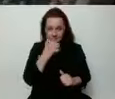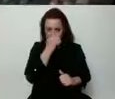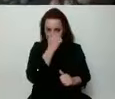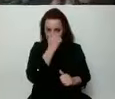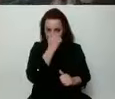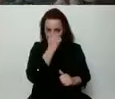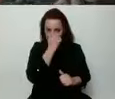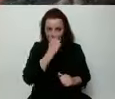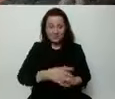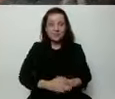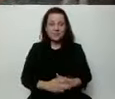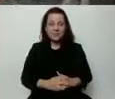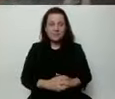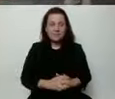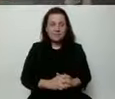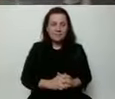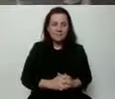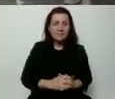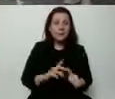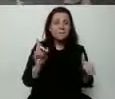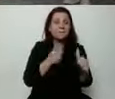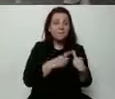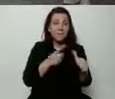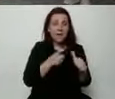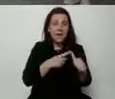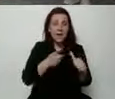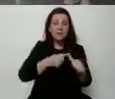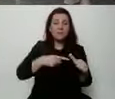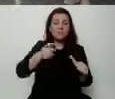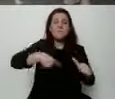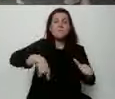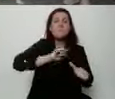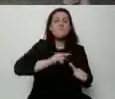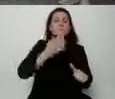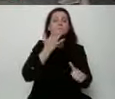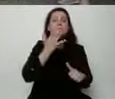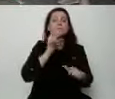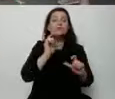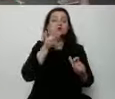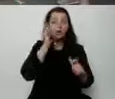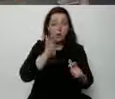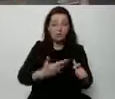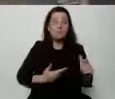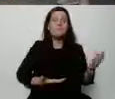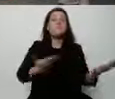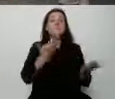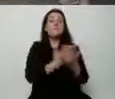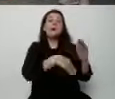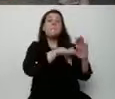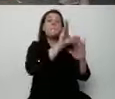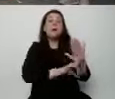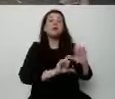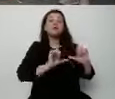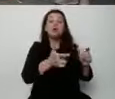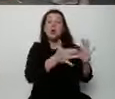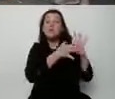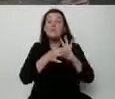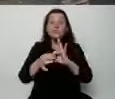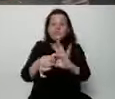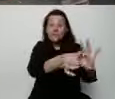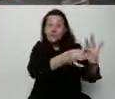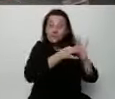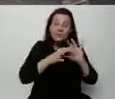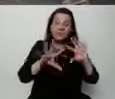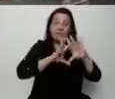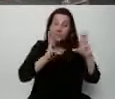Po pierwsze, będziemy mówili o tych propozycjach programowych, które nas łączą, które łączą wszystkich